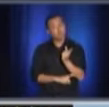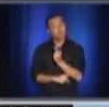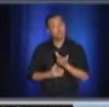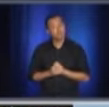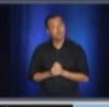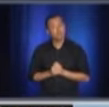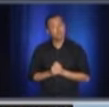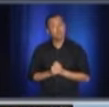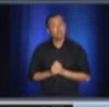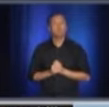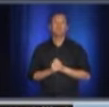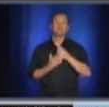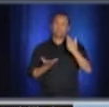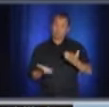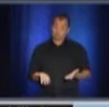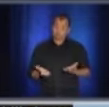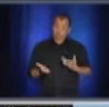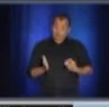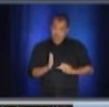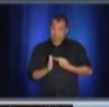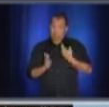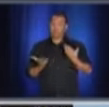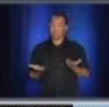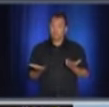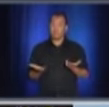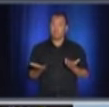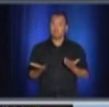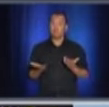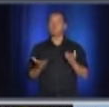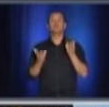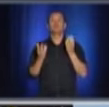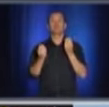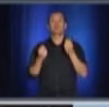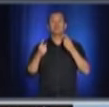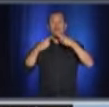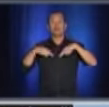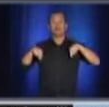'hui sur les lieux intérieurs.